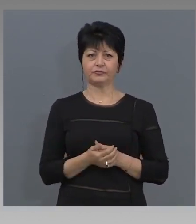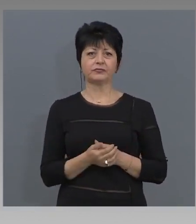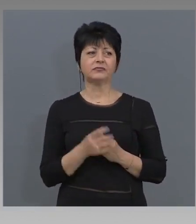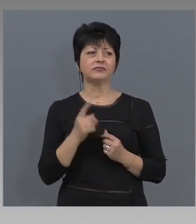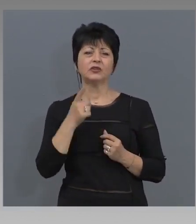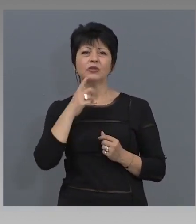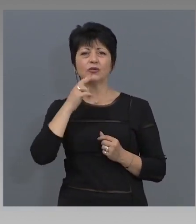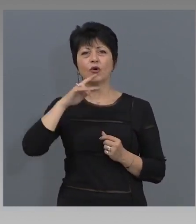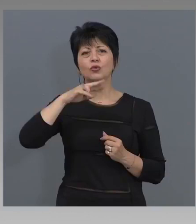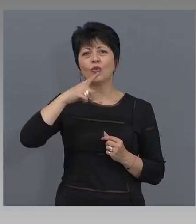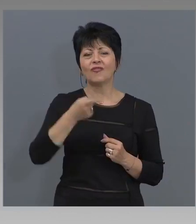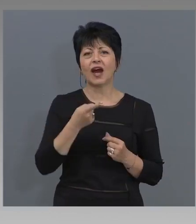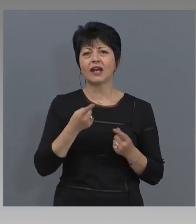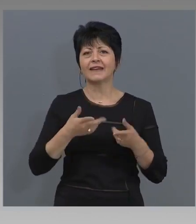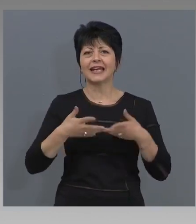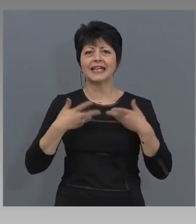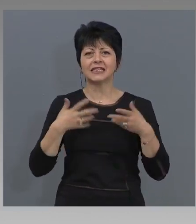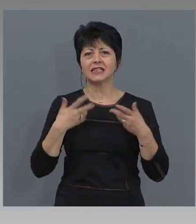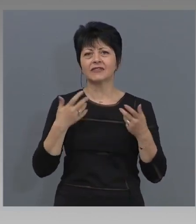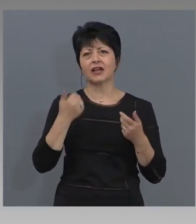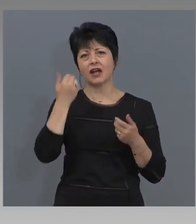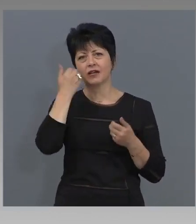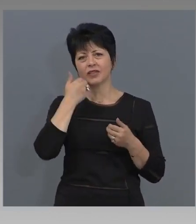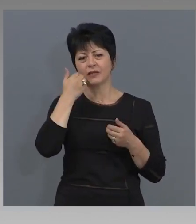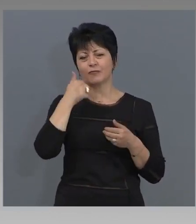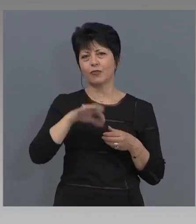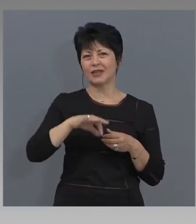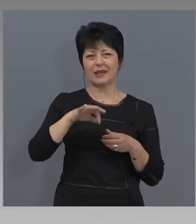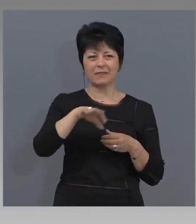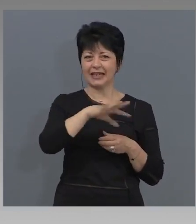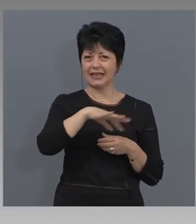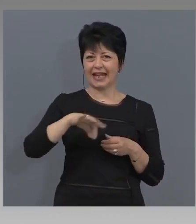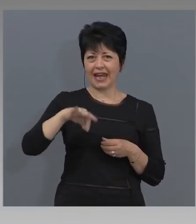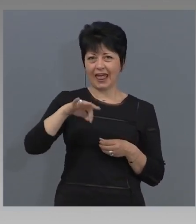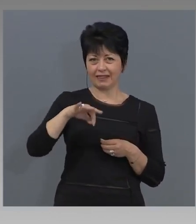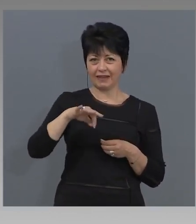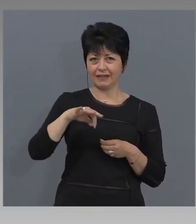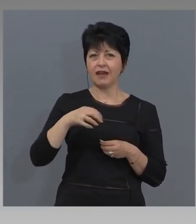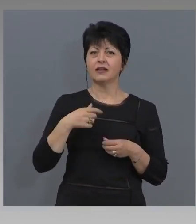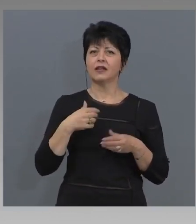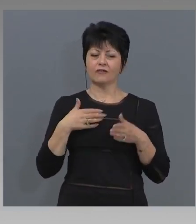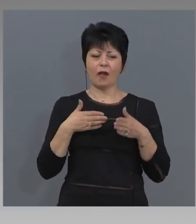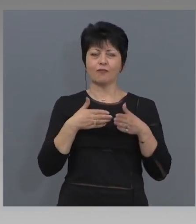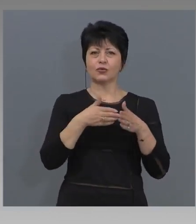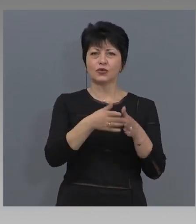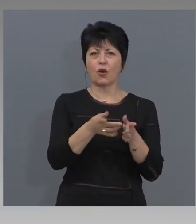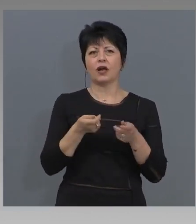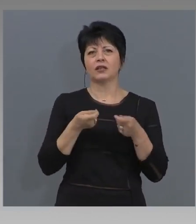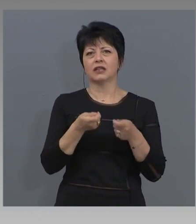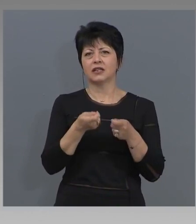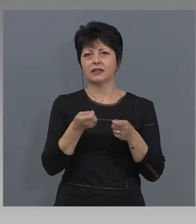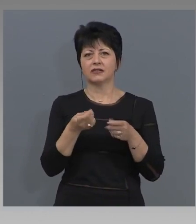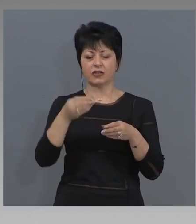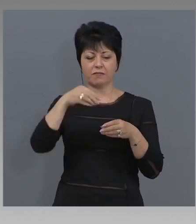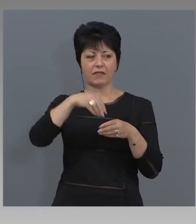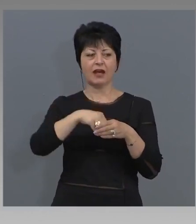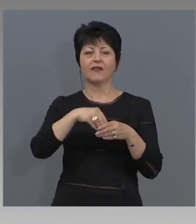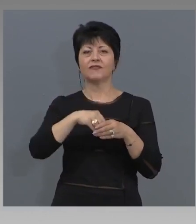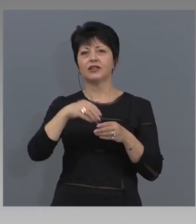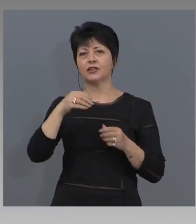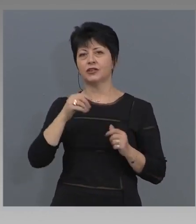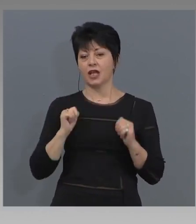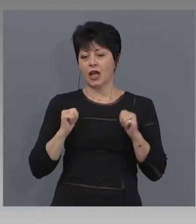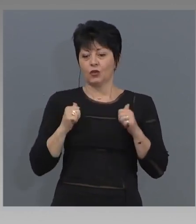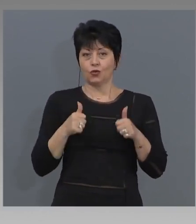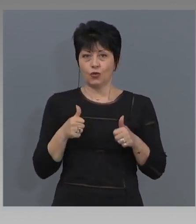изискванията на потребителя и най-вече в посока да насърчим вътрешния туризъм. И